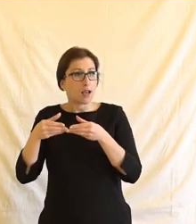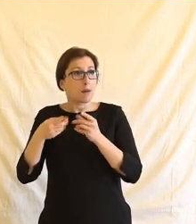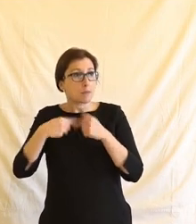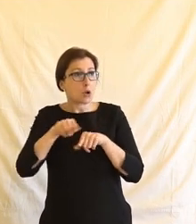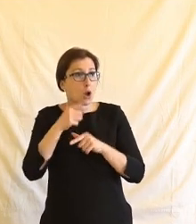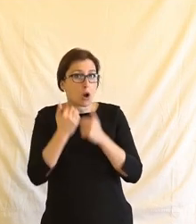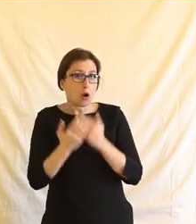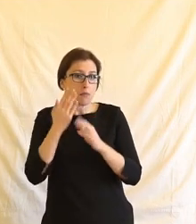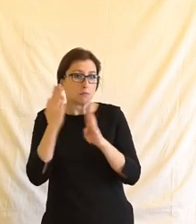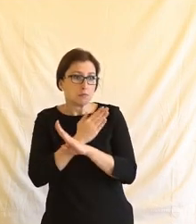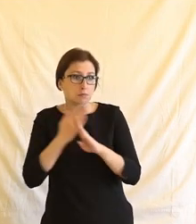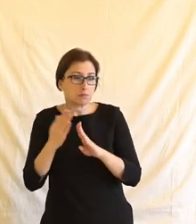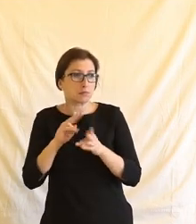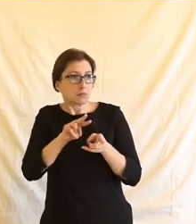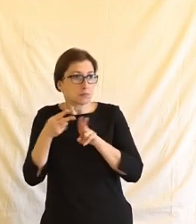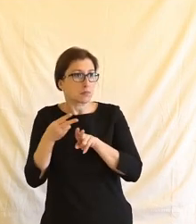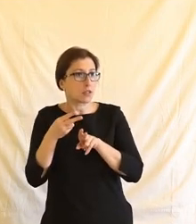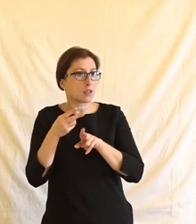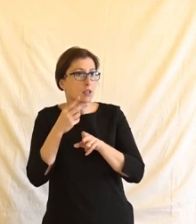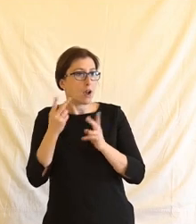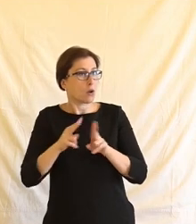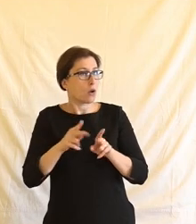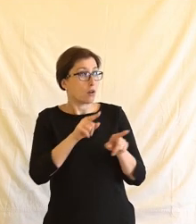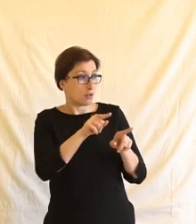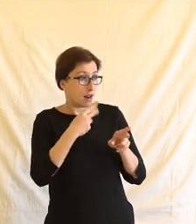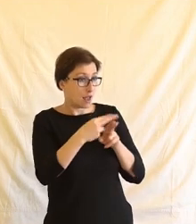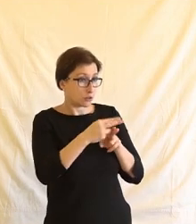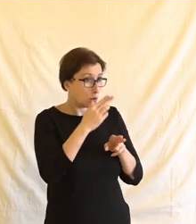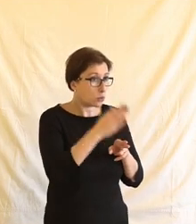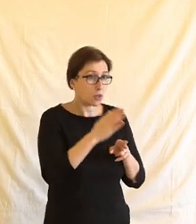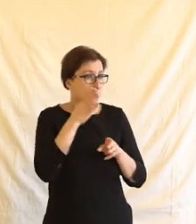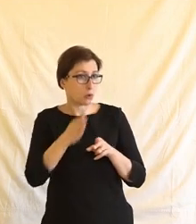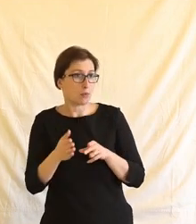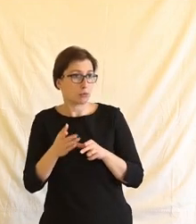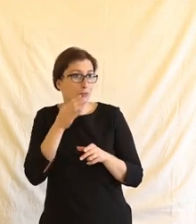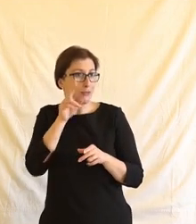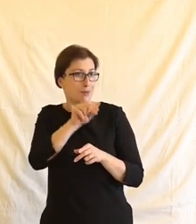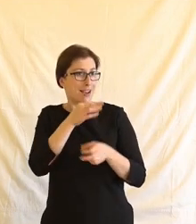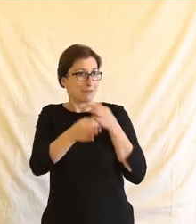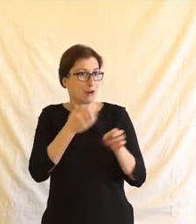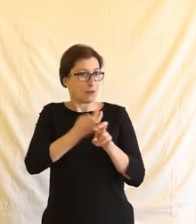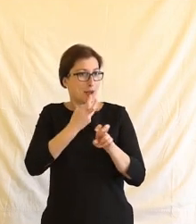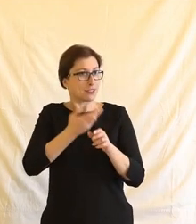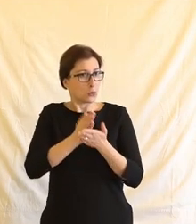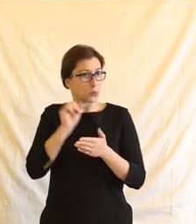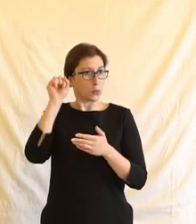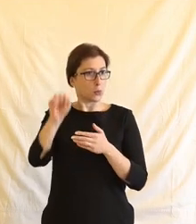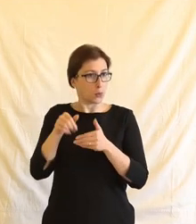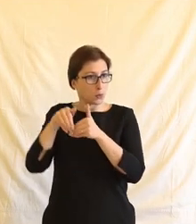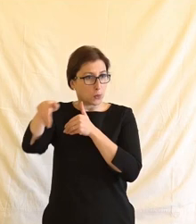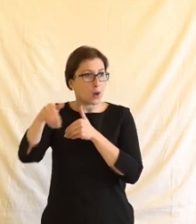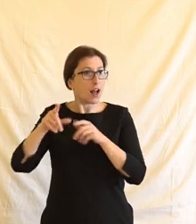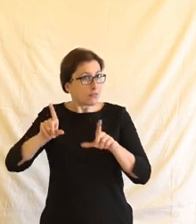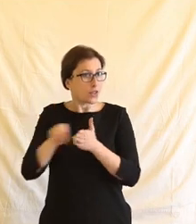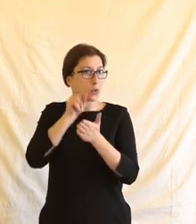nějakým statistickým, najednou se měla nebo mohla stát nějakým nástrojem, tedy opravdu k rozhodování o životě a